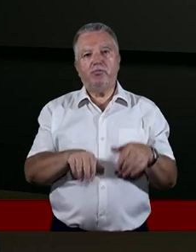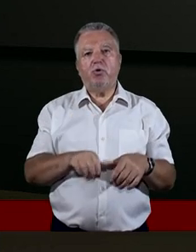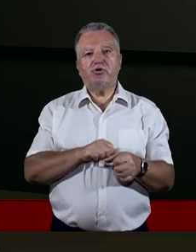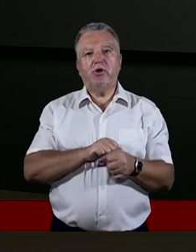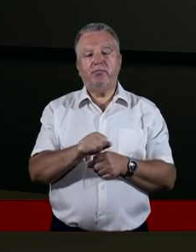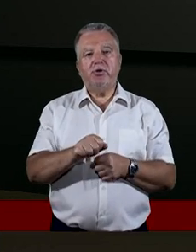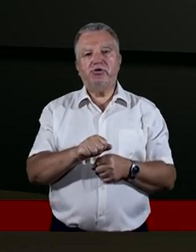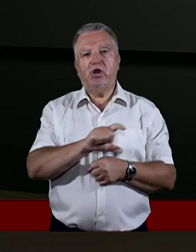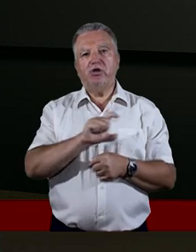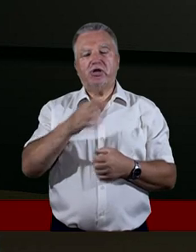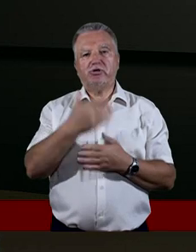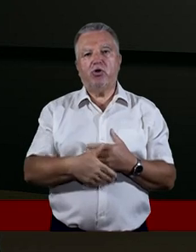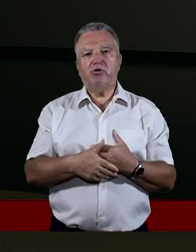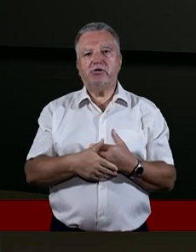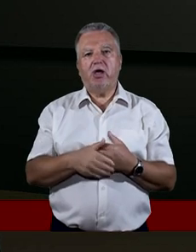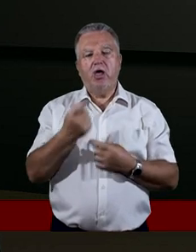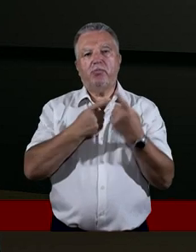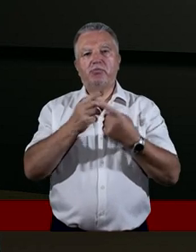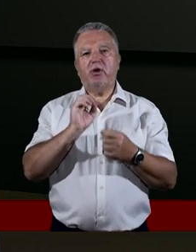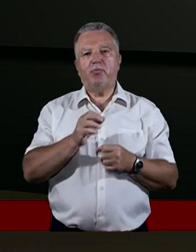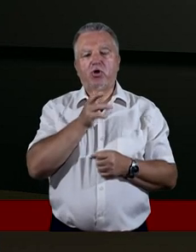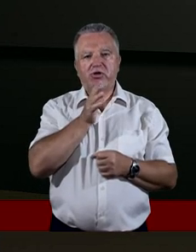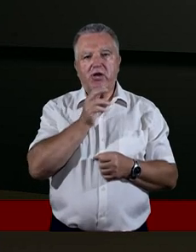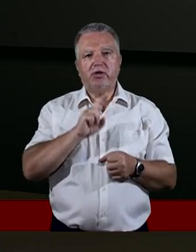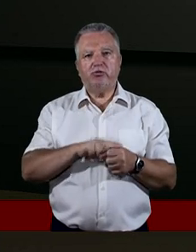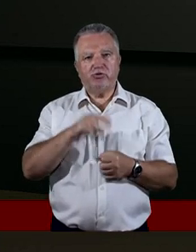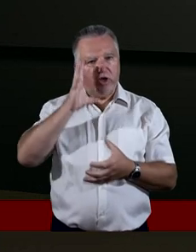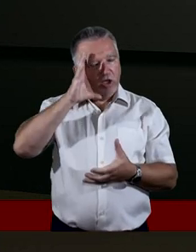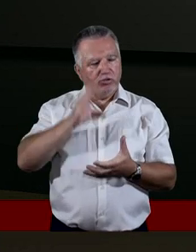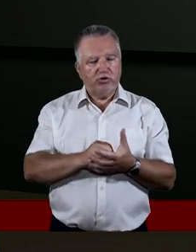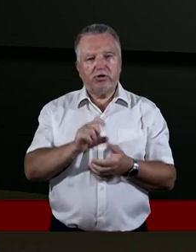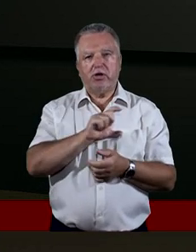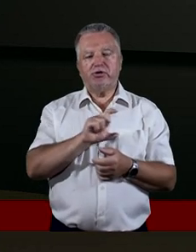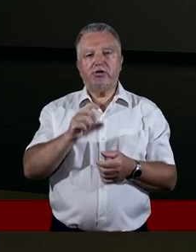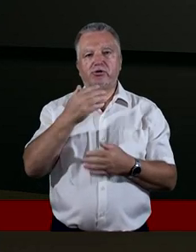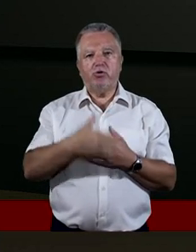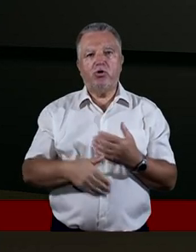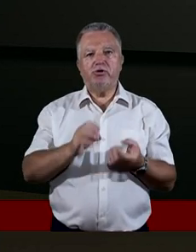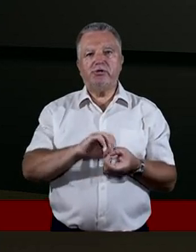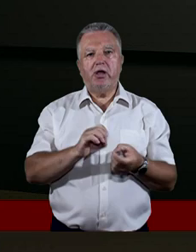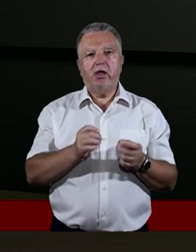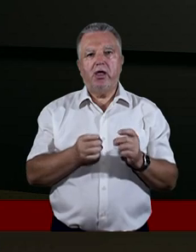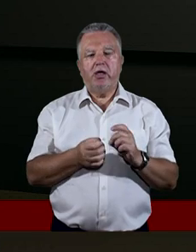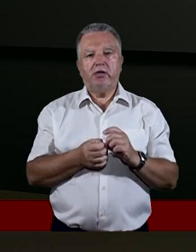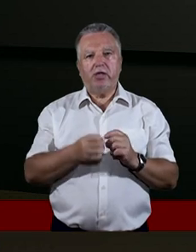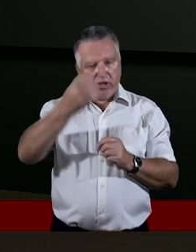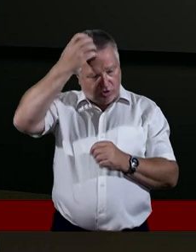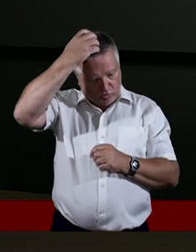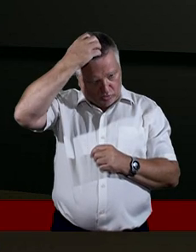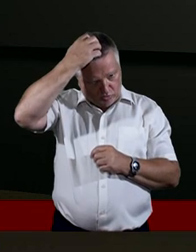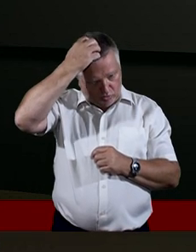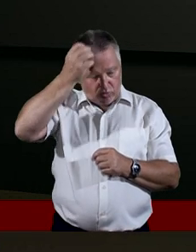chwilę o Izraelitach, którzy w jakimś sensie doświadczają czasów końca, gdy król Nebukadnezar